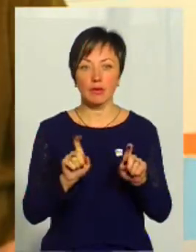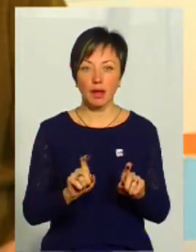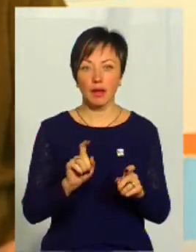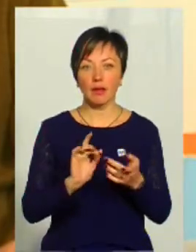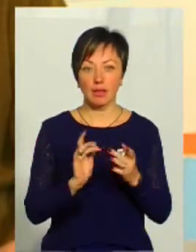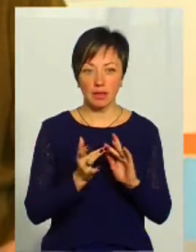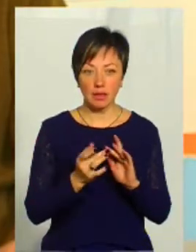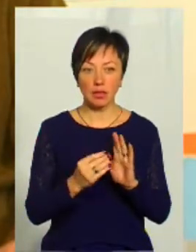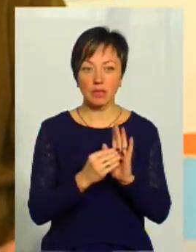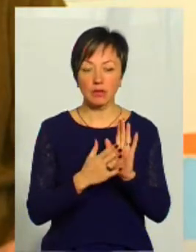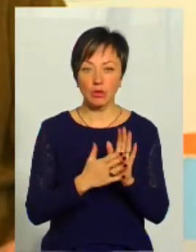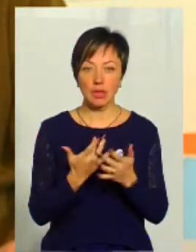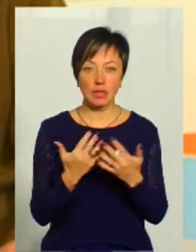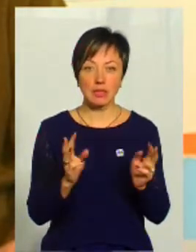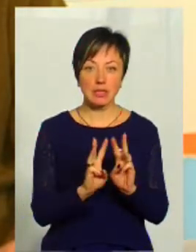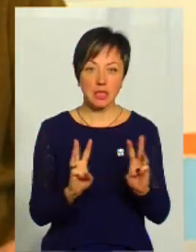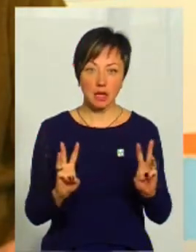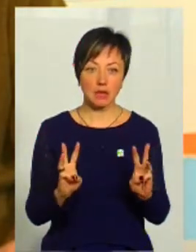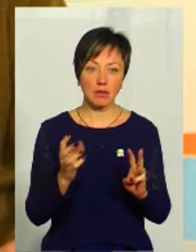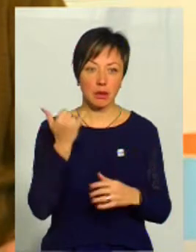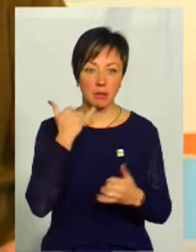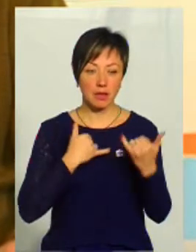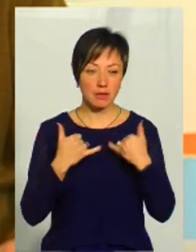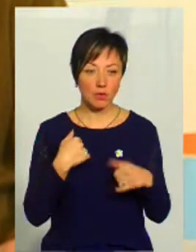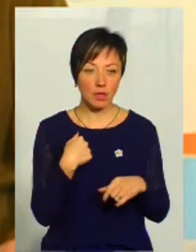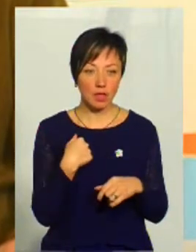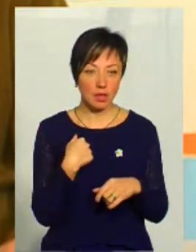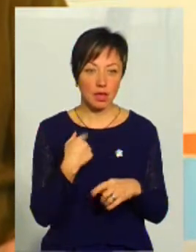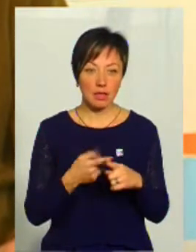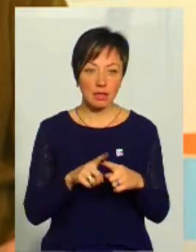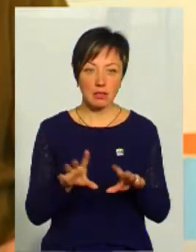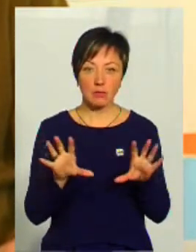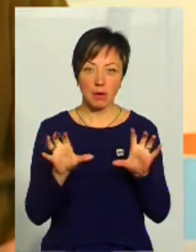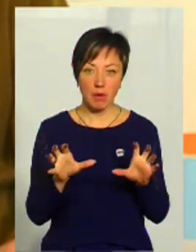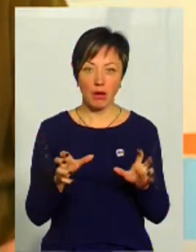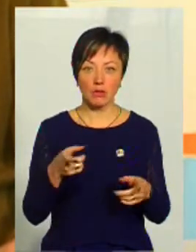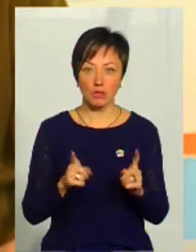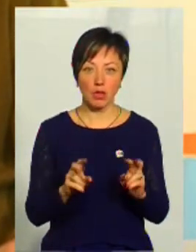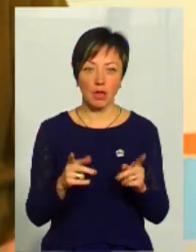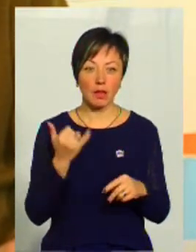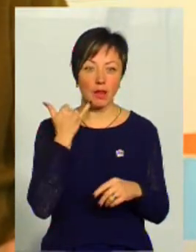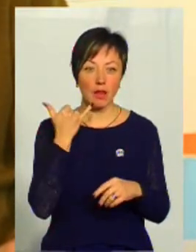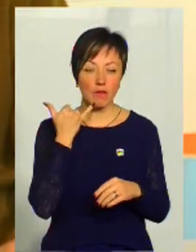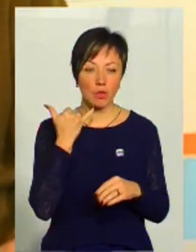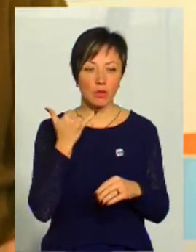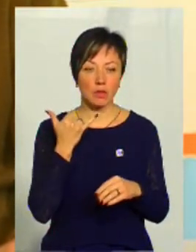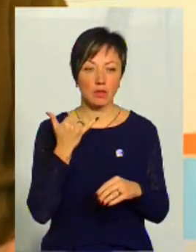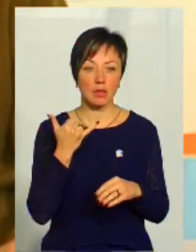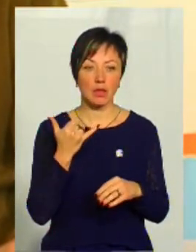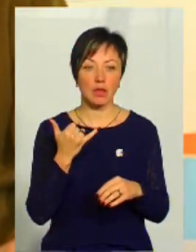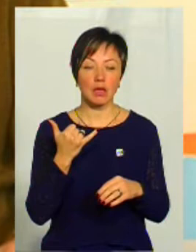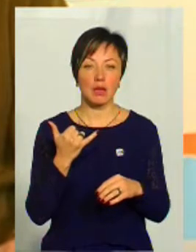інтернеті, реєструють на різних сайтах мені на перезвон. Я це сприймаю, звичайно, як телефонний такий